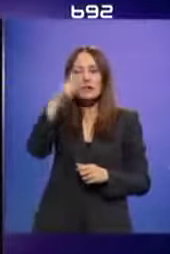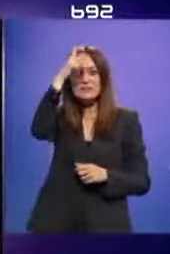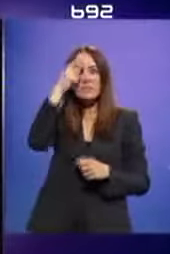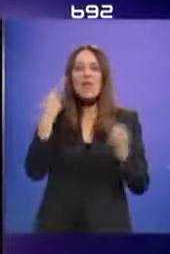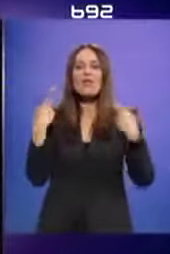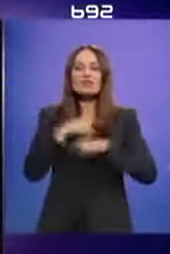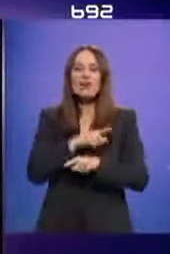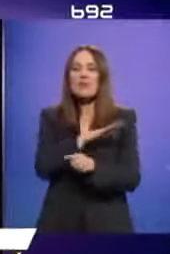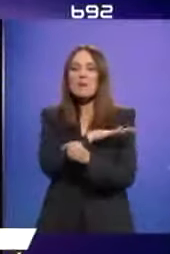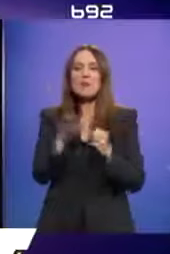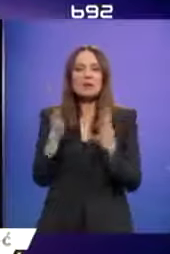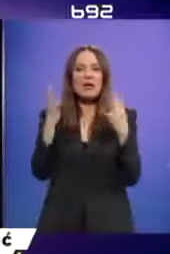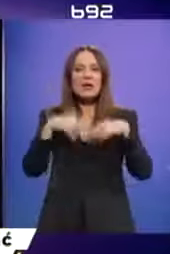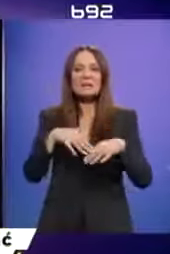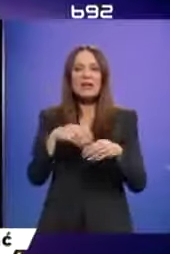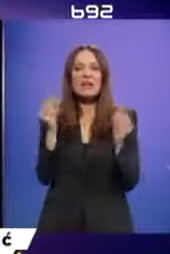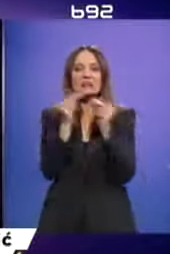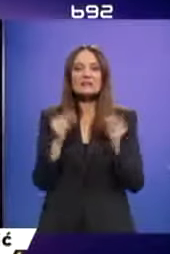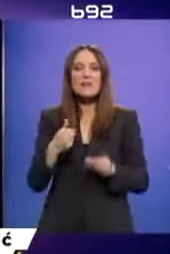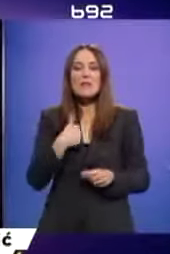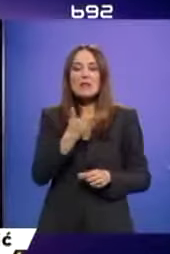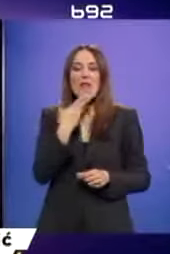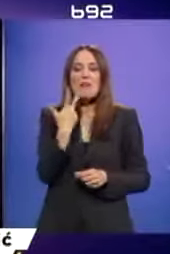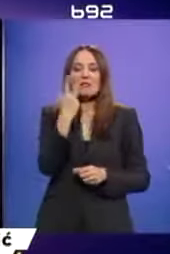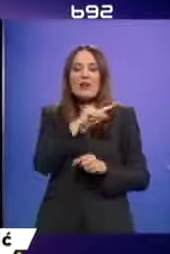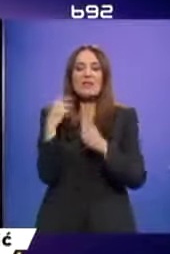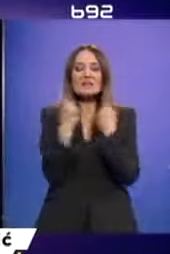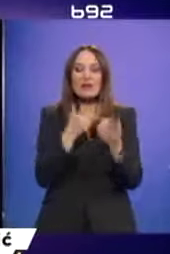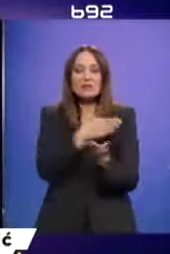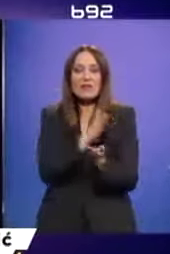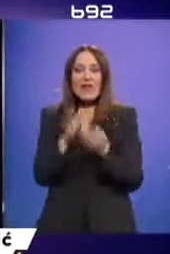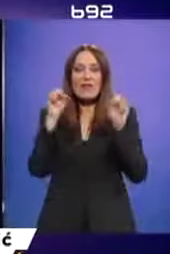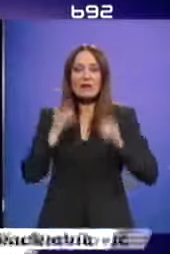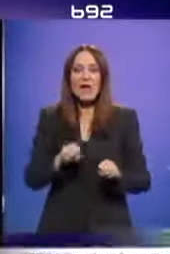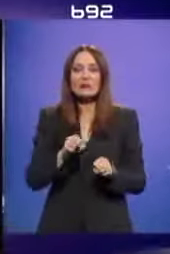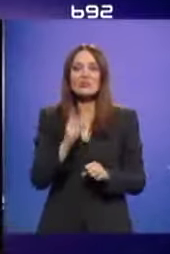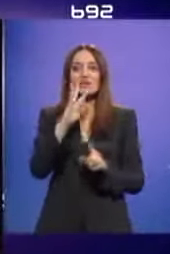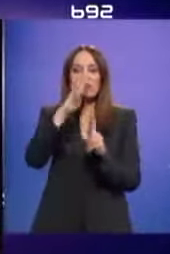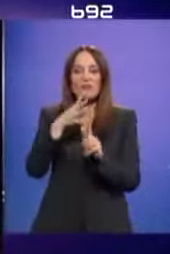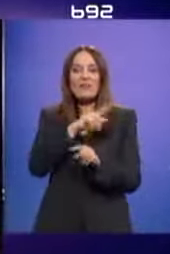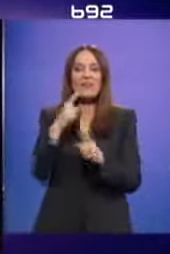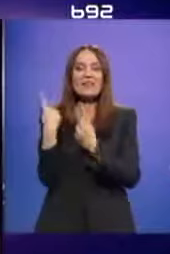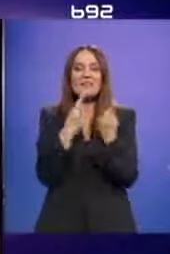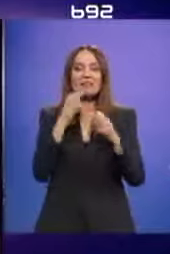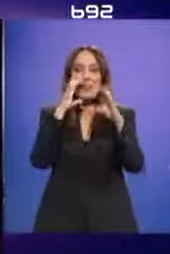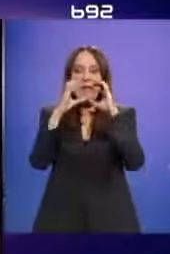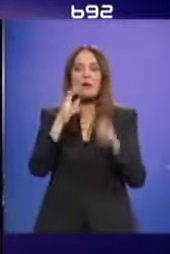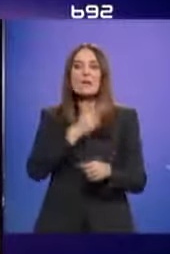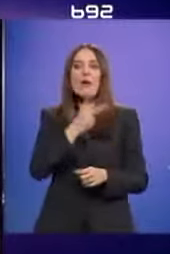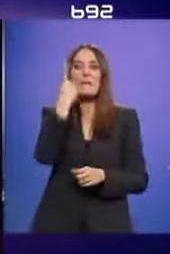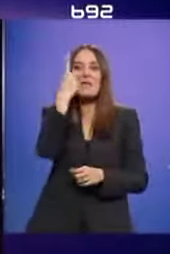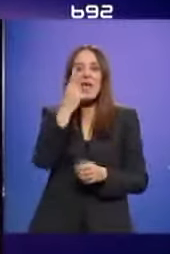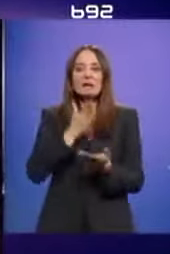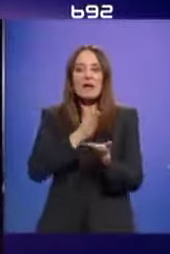nažalost potpuna razgradnja sistema. Mi nemamo tri nezavisne grane vlasti i četvrte nezavisne medije imamo jednu